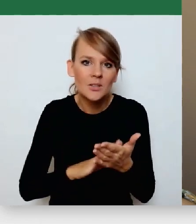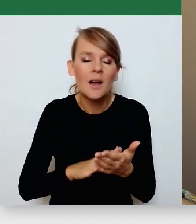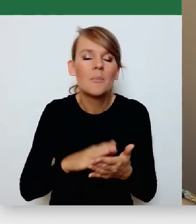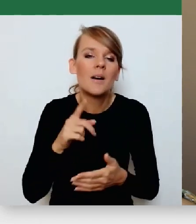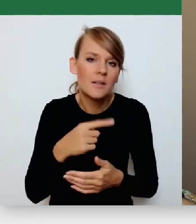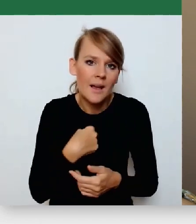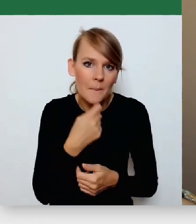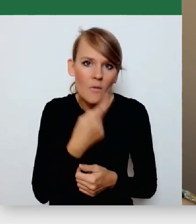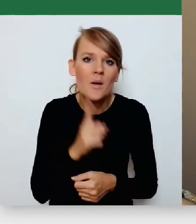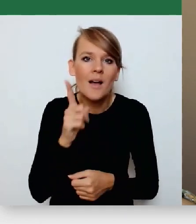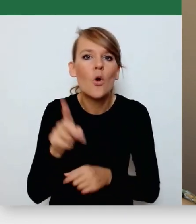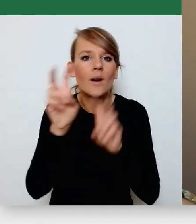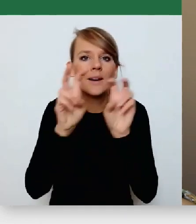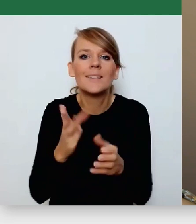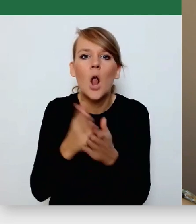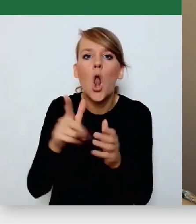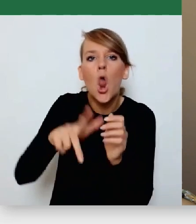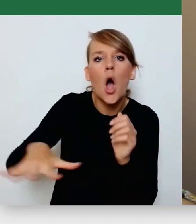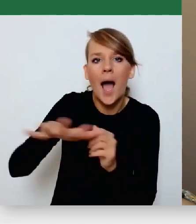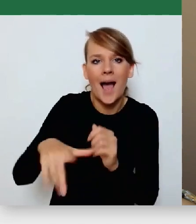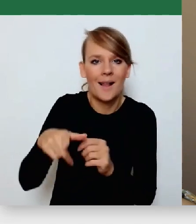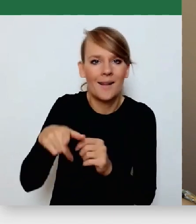to nie są takie jak pandemia, jak Ukraina,